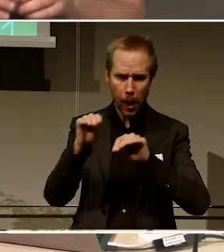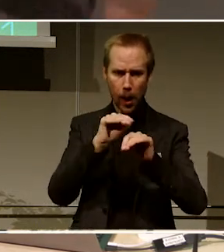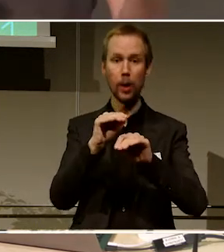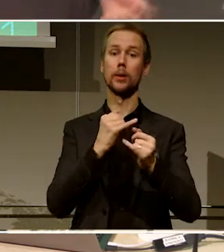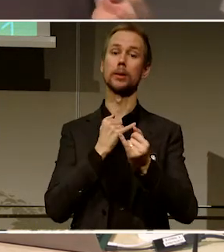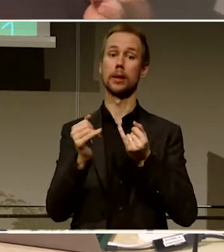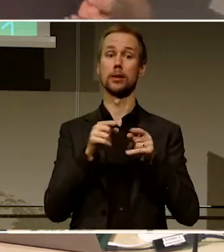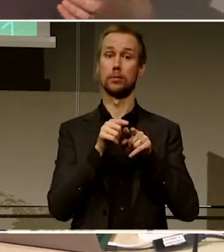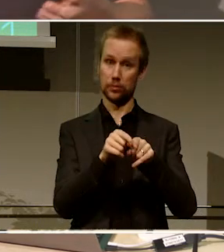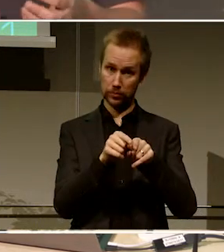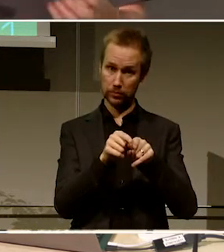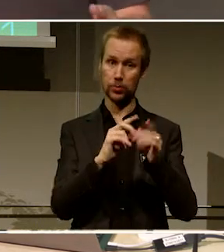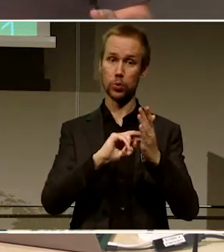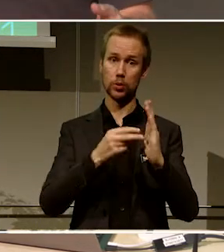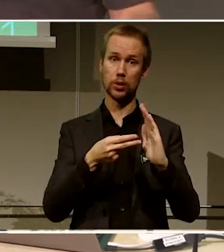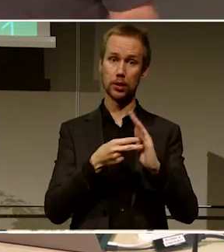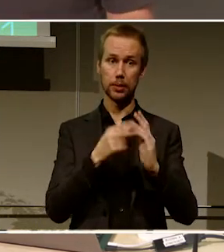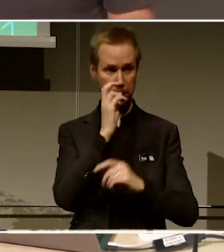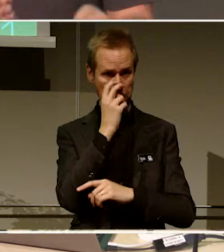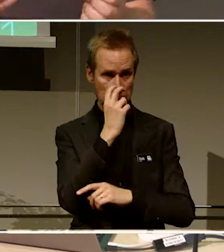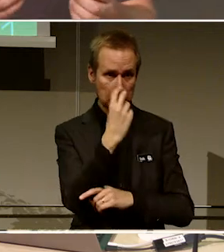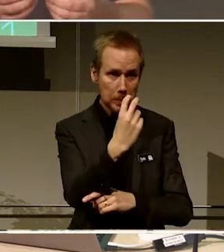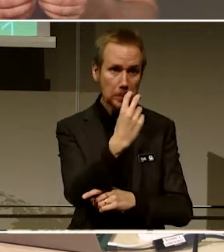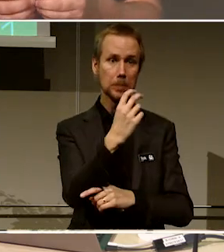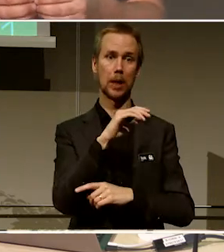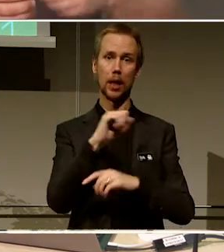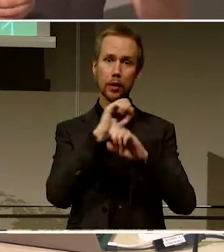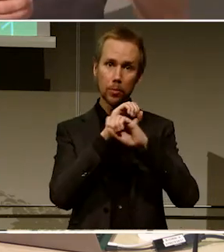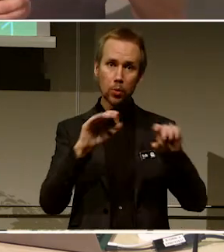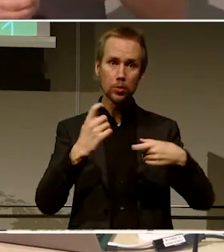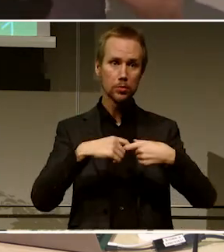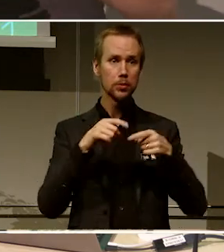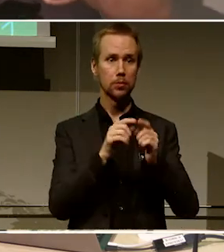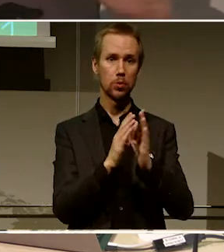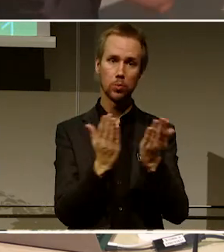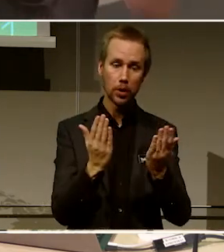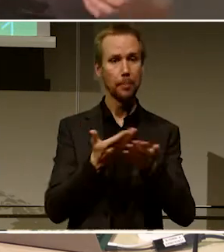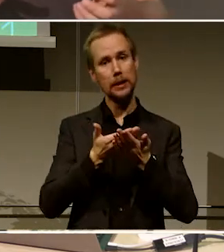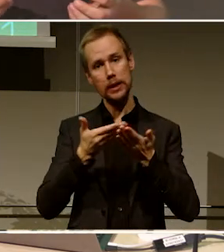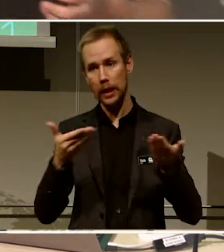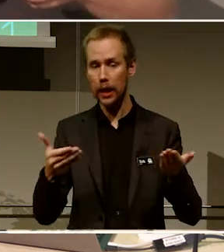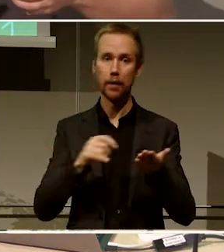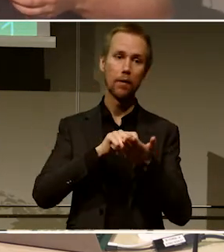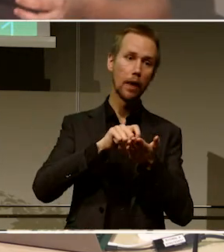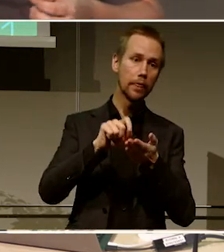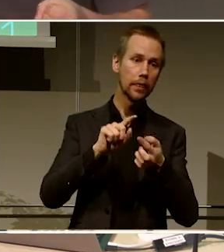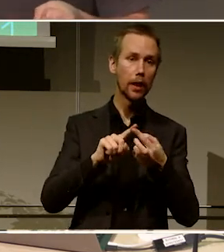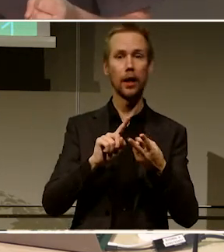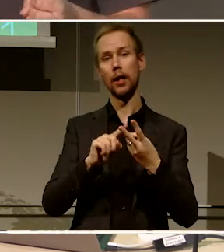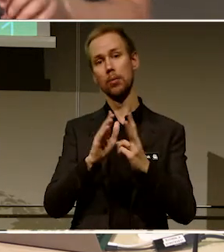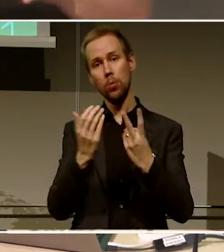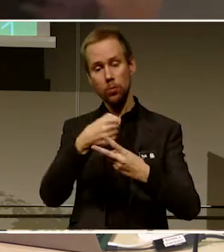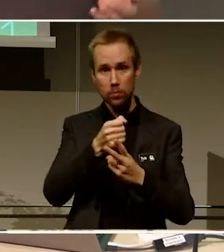och hämtar all information som behövs om den här boken och presenterar författare och förlag och utgivningsår och utgivningsort